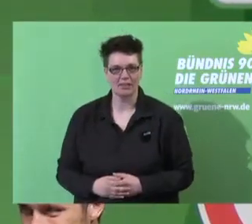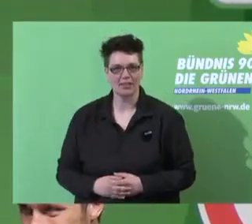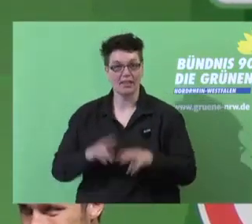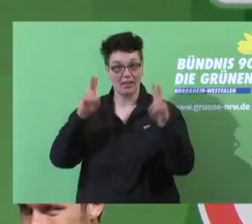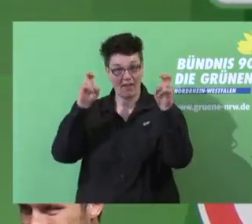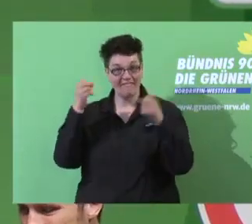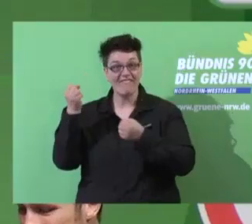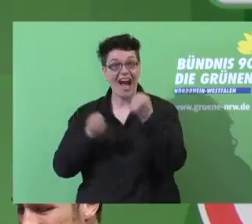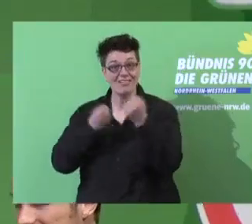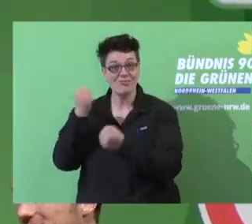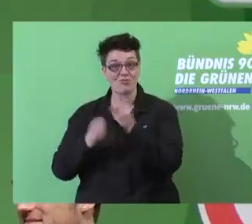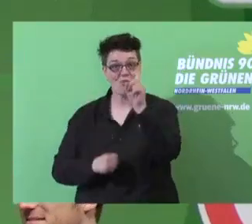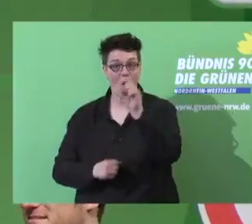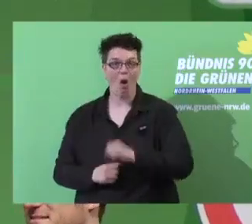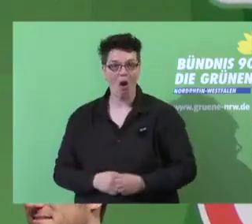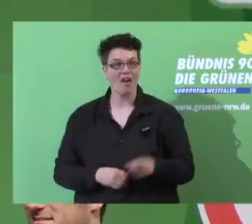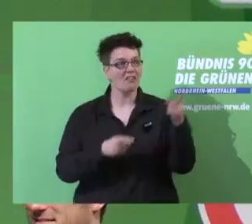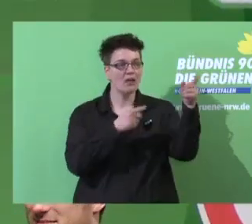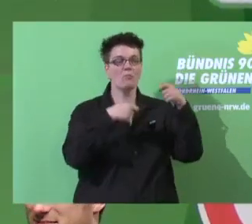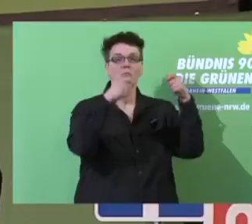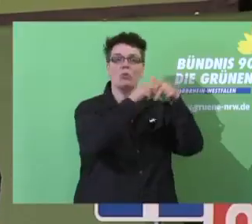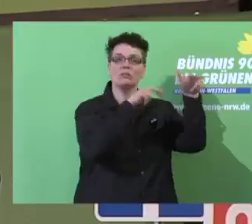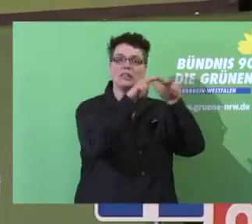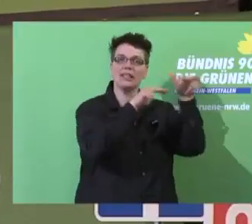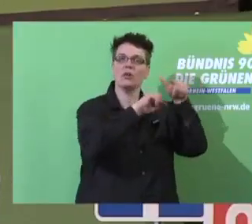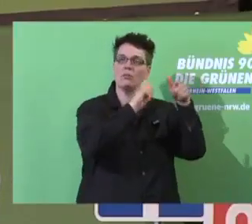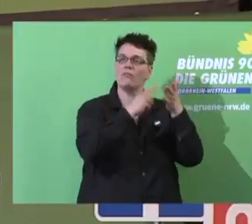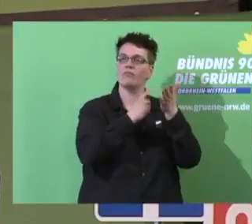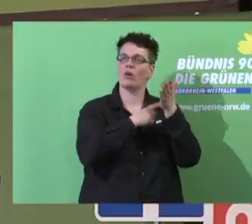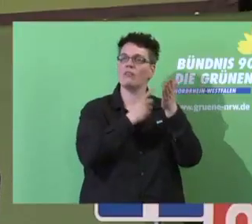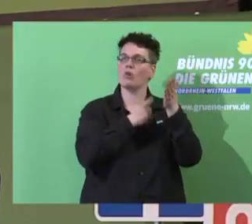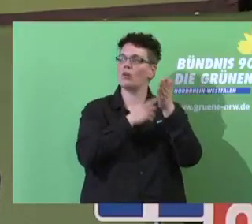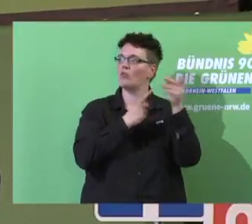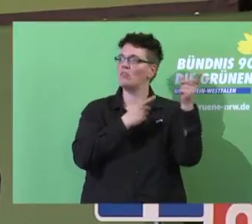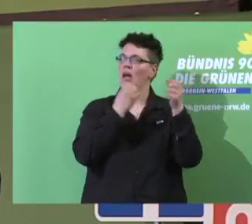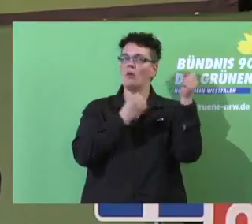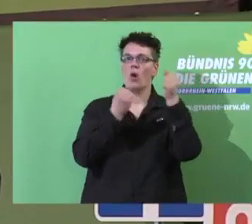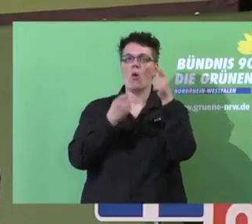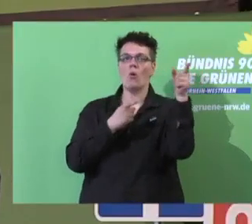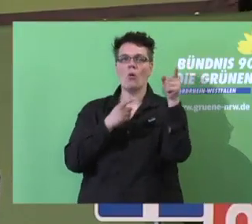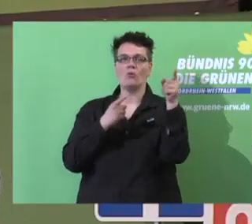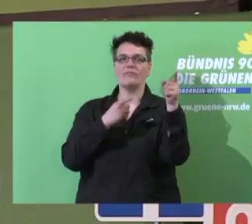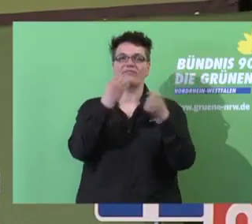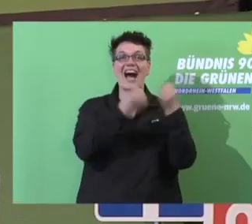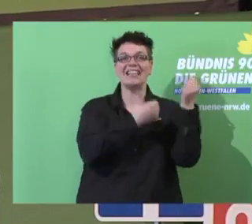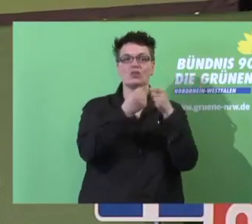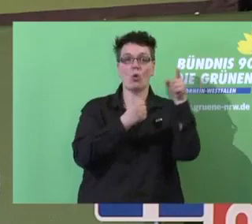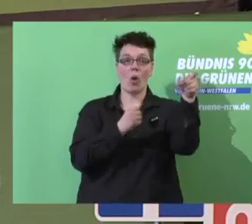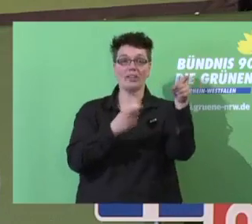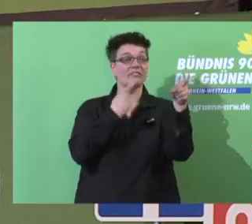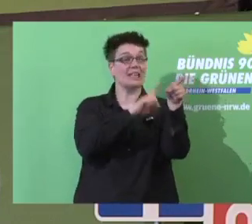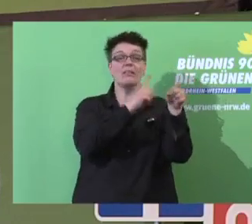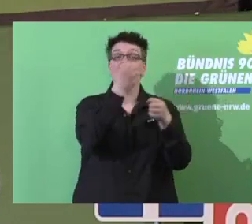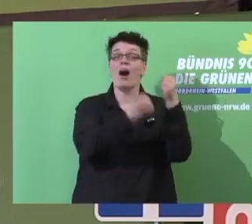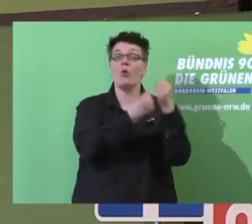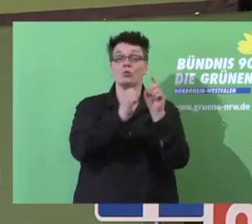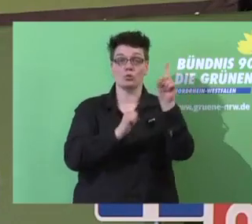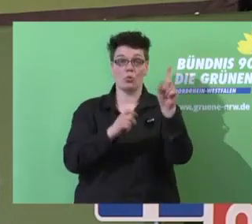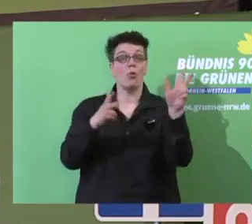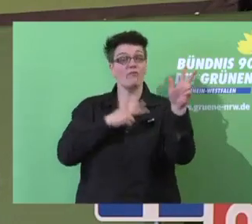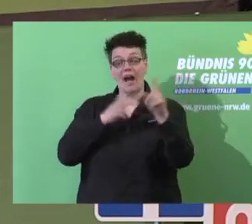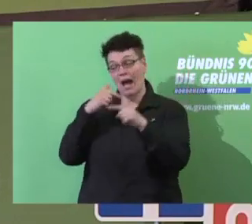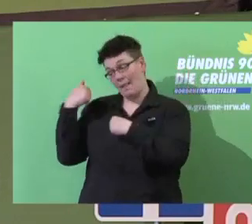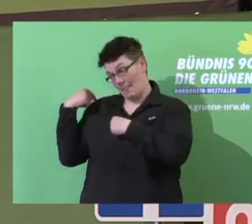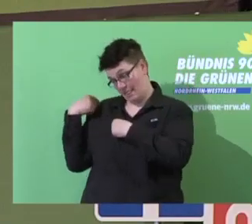und tatsächlich, ohne auch nur einen Cent dazu zu geben, haben wir seit letztem Jahr endlich eine Million Elektrofahrzeuge in Form von Elektrofahrrädern.